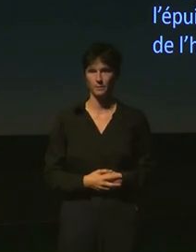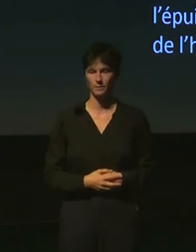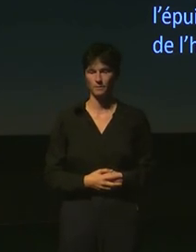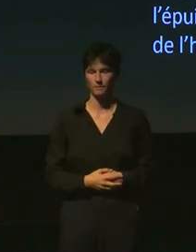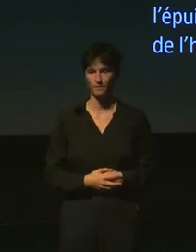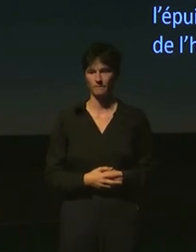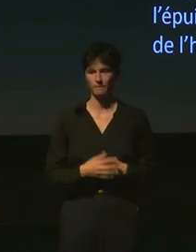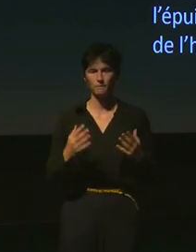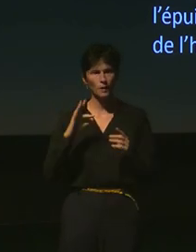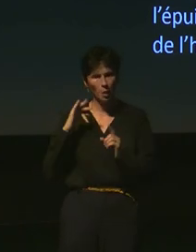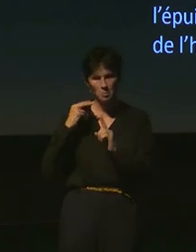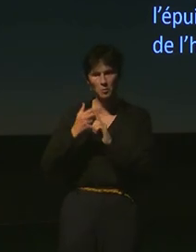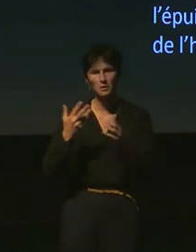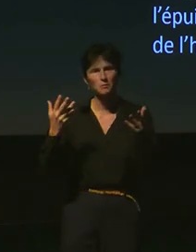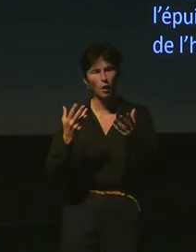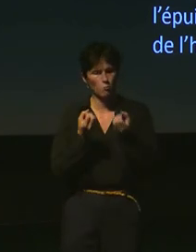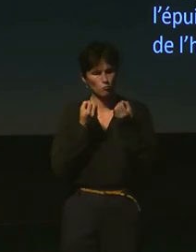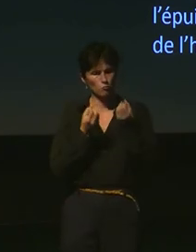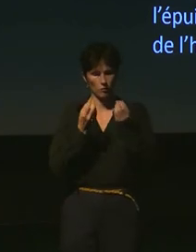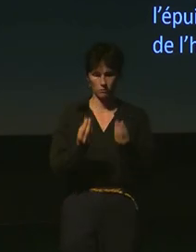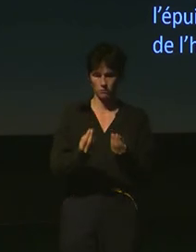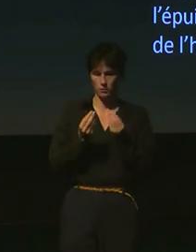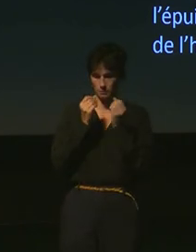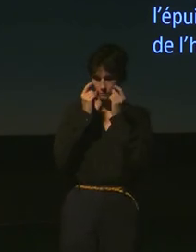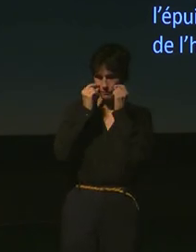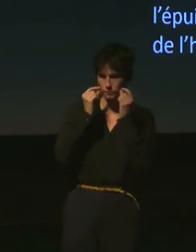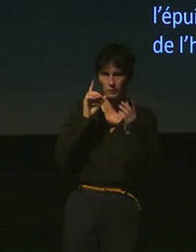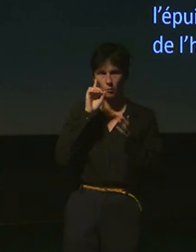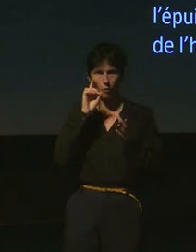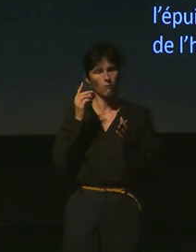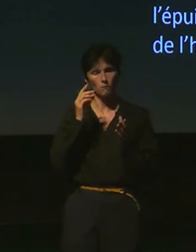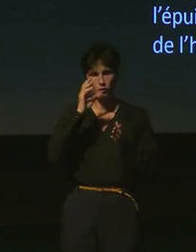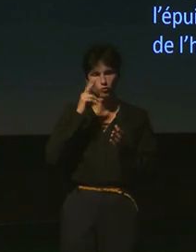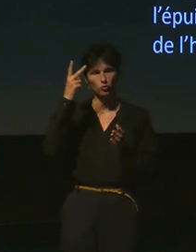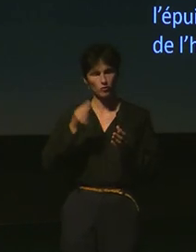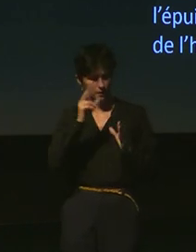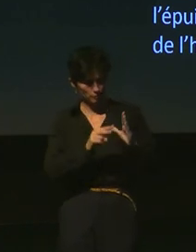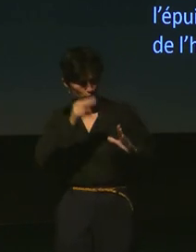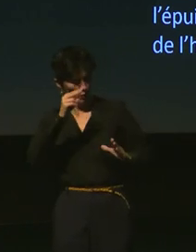Quel est-il contexte ? Elle s'étonne souvent de l'absence éthique de joules verts là-dessus.